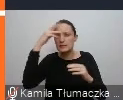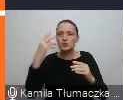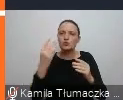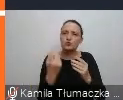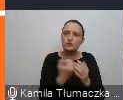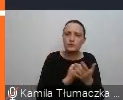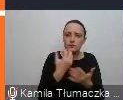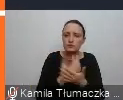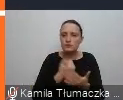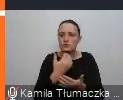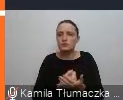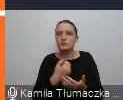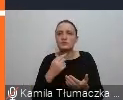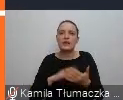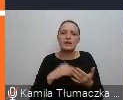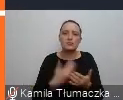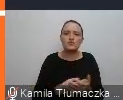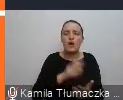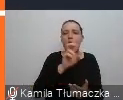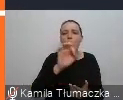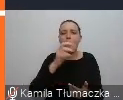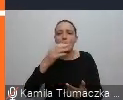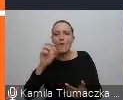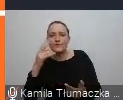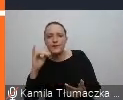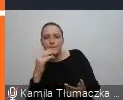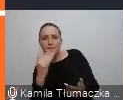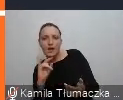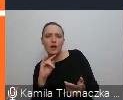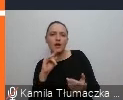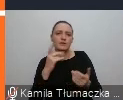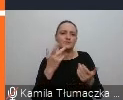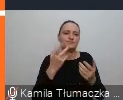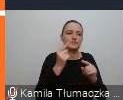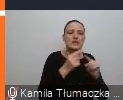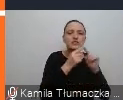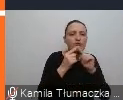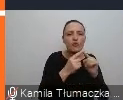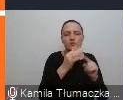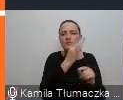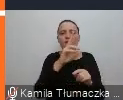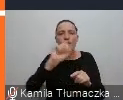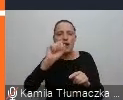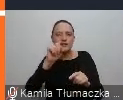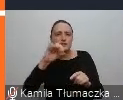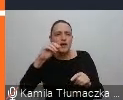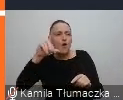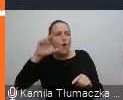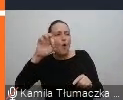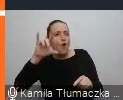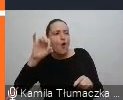drobne homonimy lub jakieś związki frazeologiczne, którymi dzieci